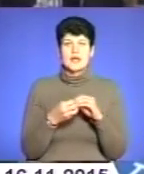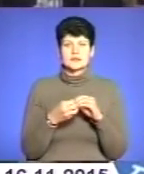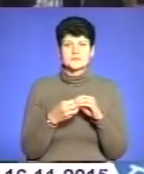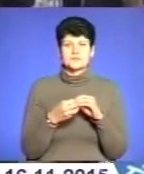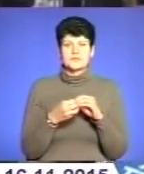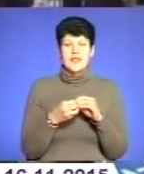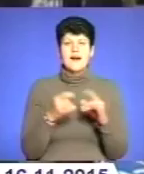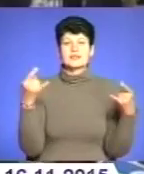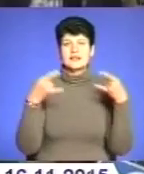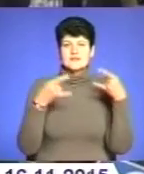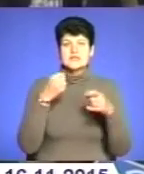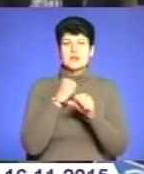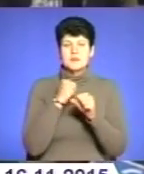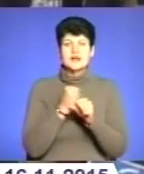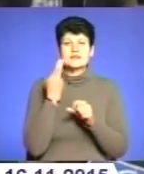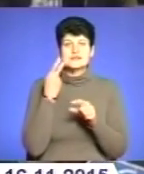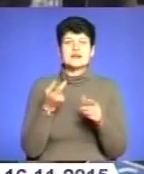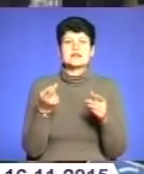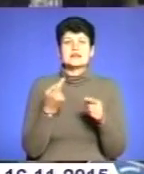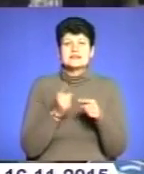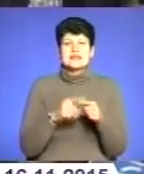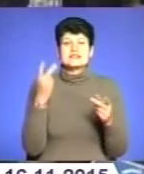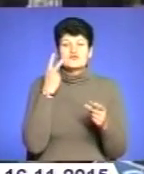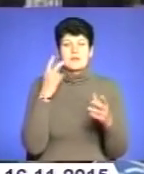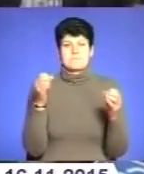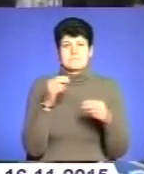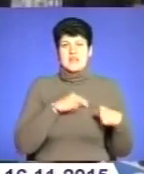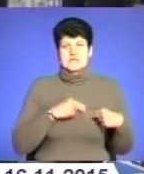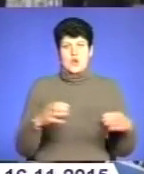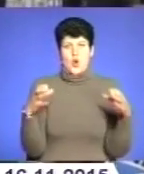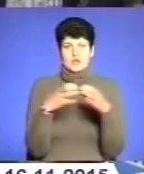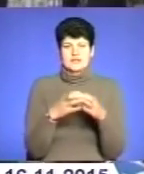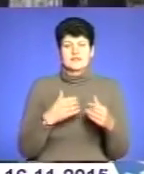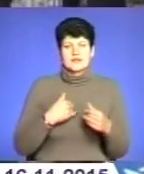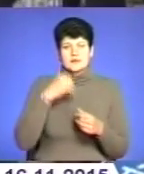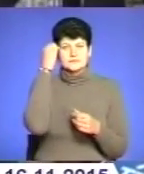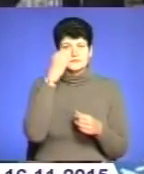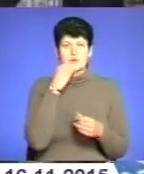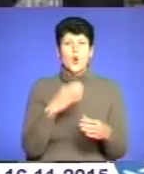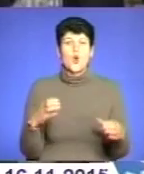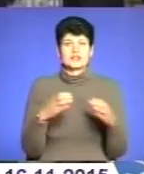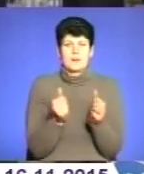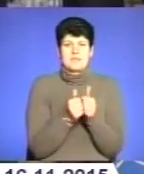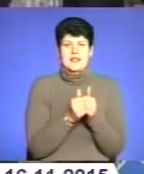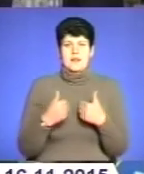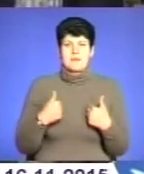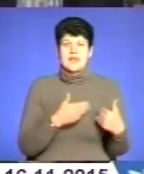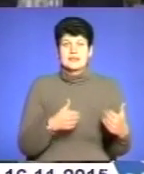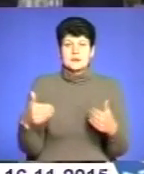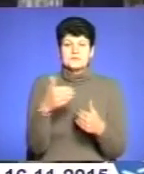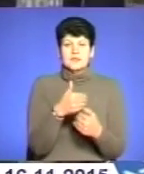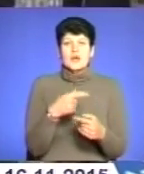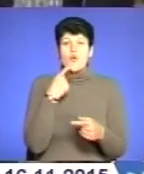телевізійна праця – це завжди праця колективна. І моя нагорода, навіть своєю нагородою я завдячую колективу, який біля мене. Тому що, як кажуть,